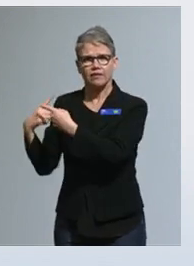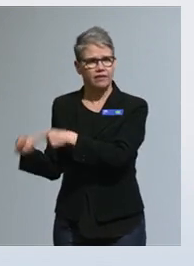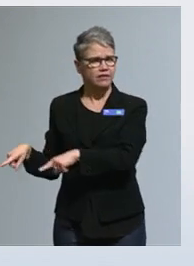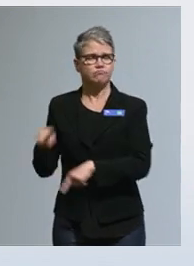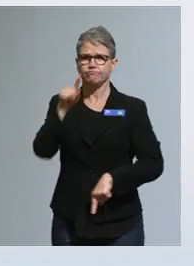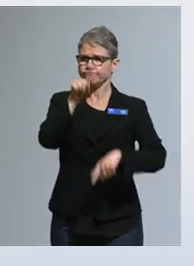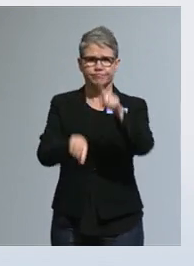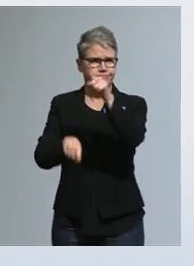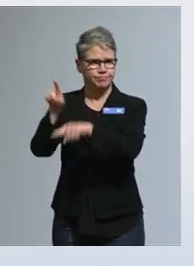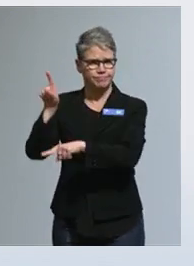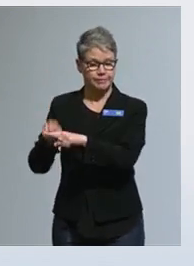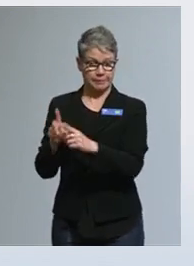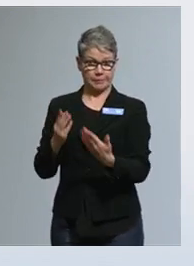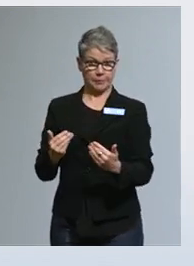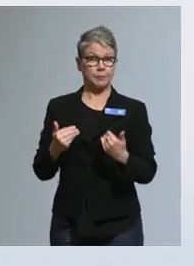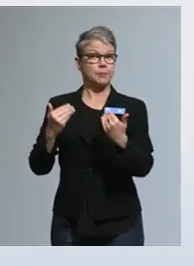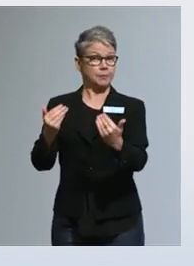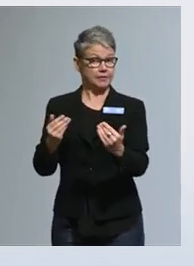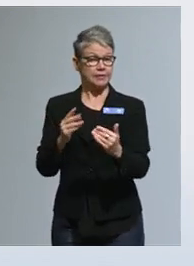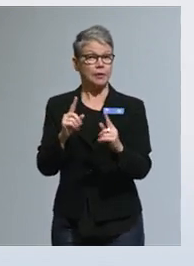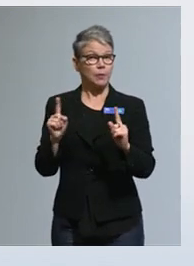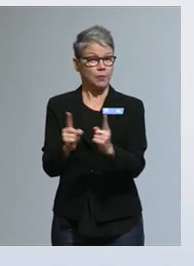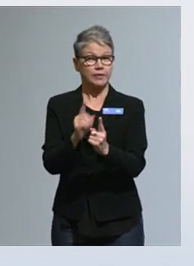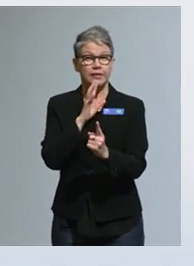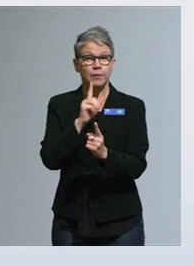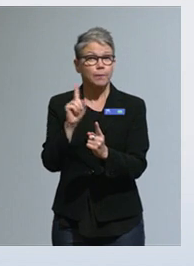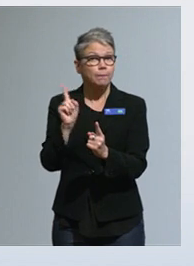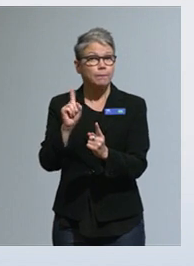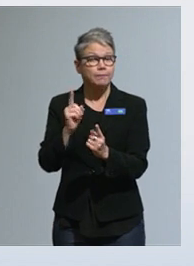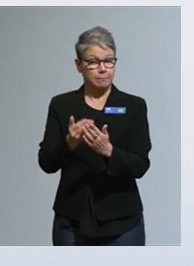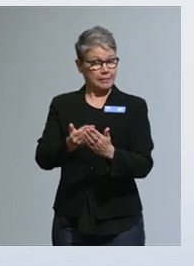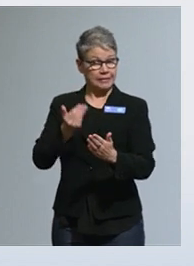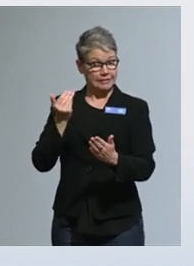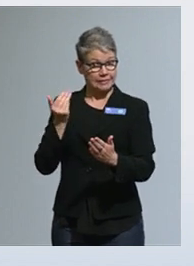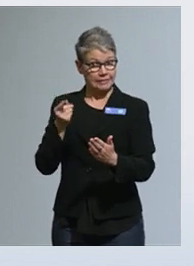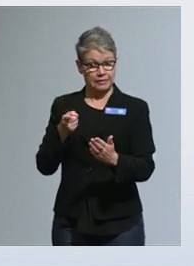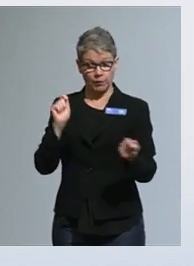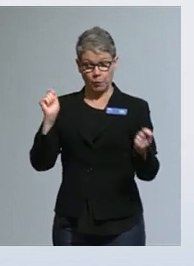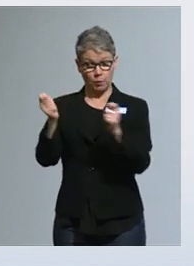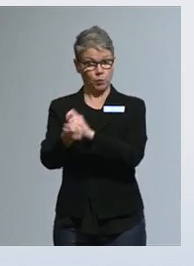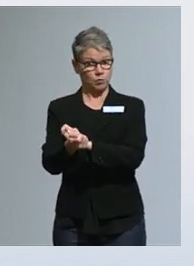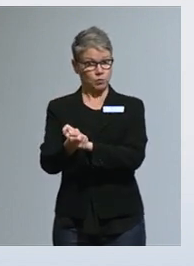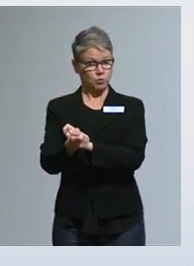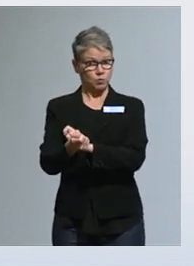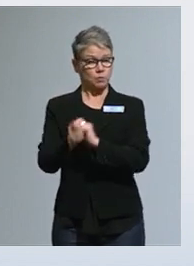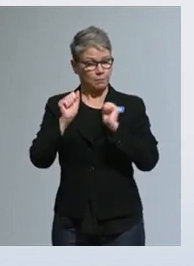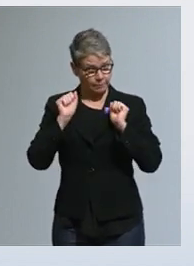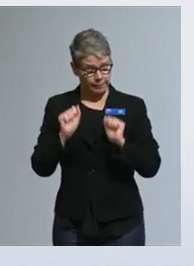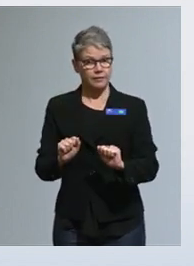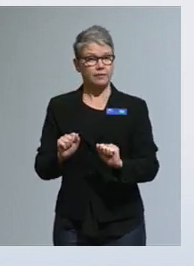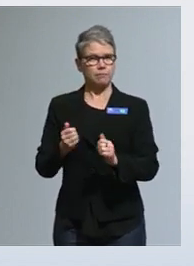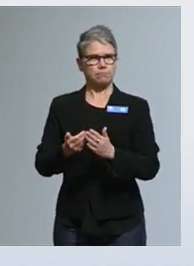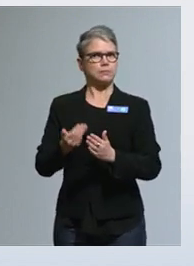Seuraavaksi muutama sana siitä, miksi uudistus tulee tehdä.